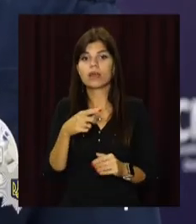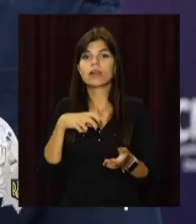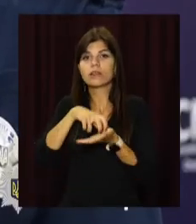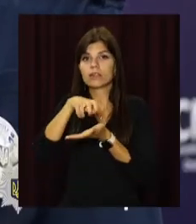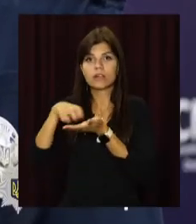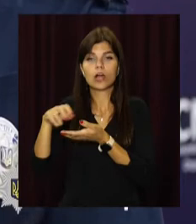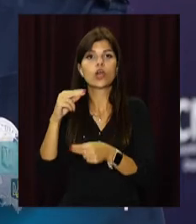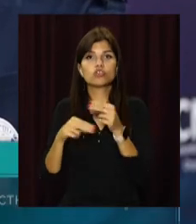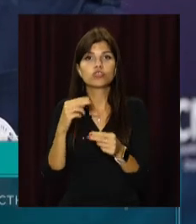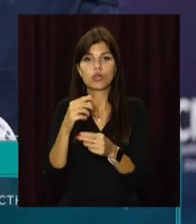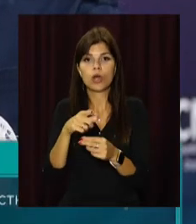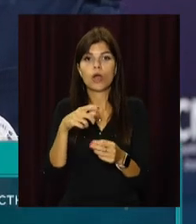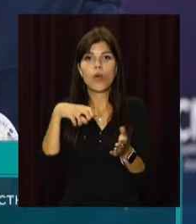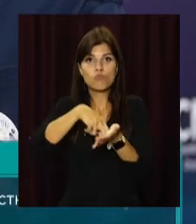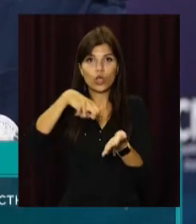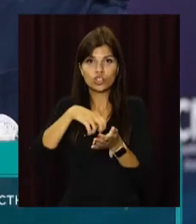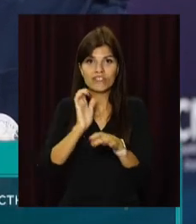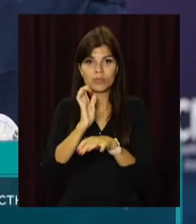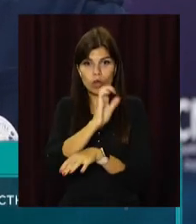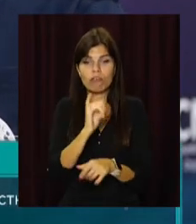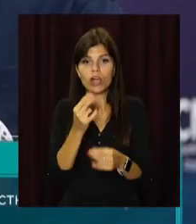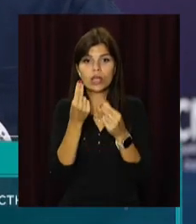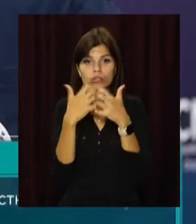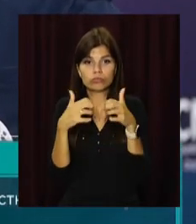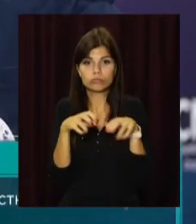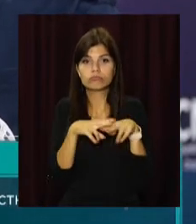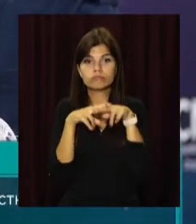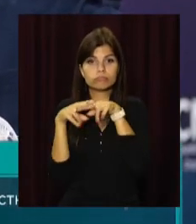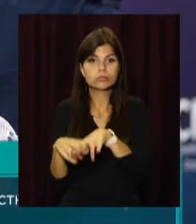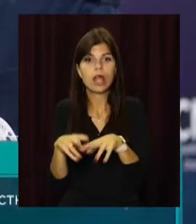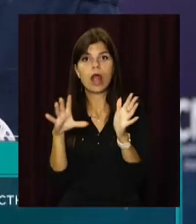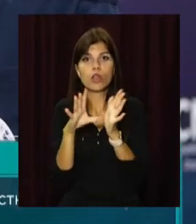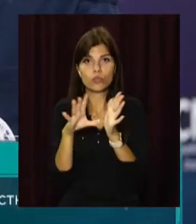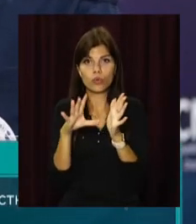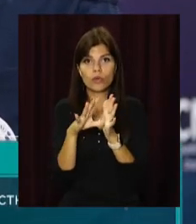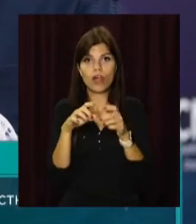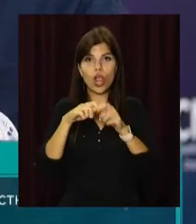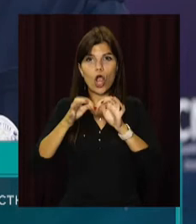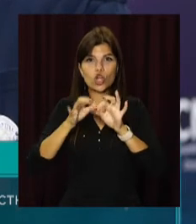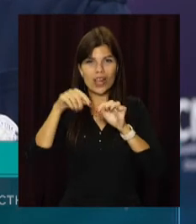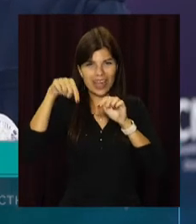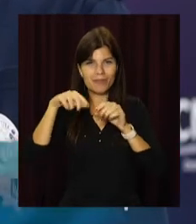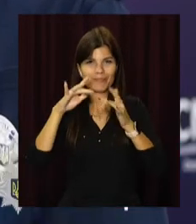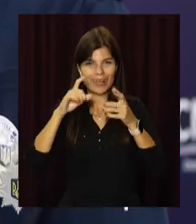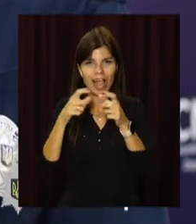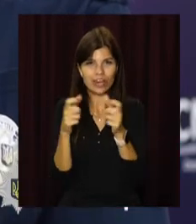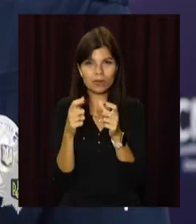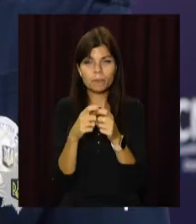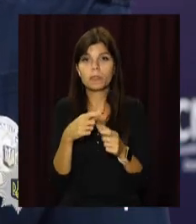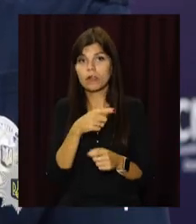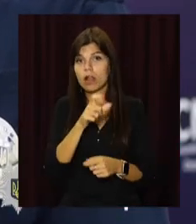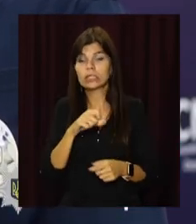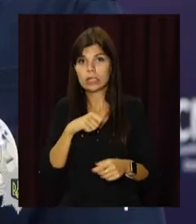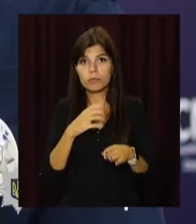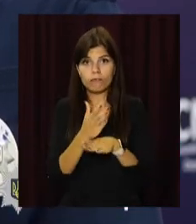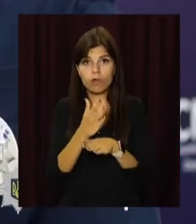клієнтам за допомогою поштових відправлень та розрахунки проводилися за допомогою електронних гаманців. Крім того, зловмисники власноруч